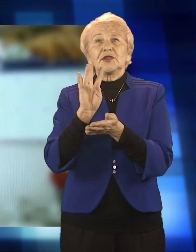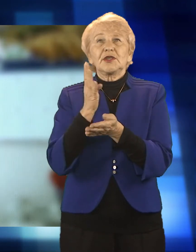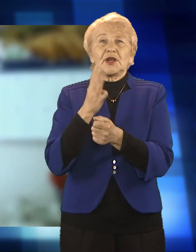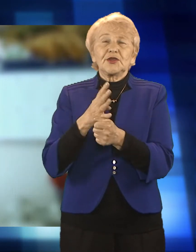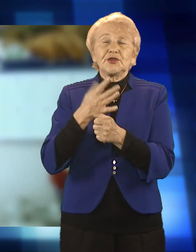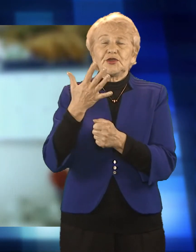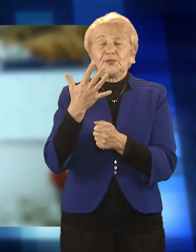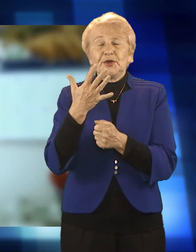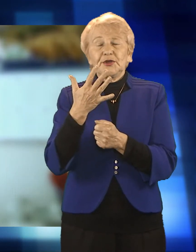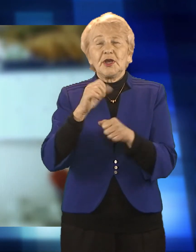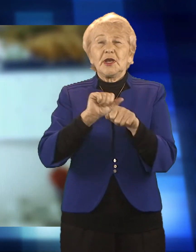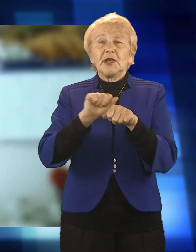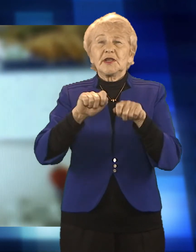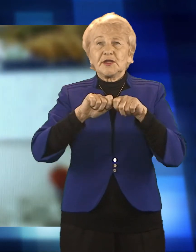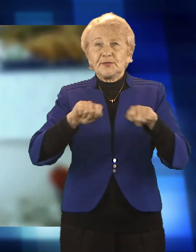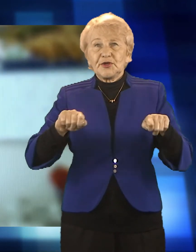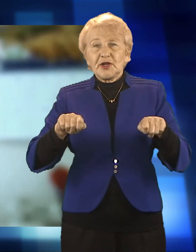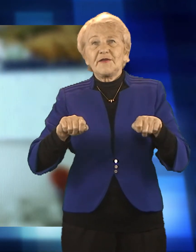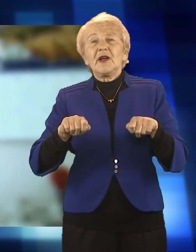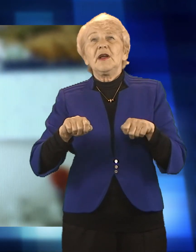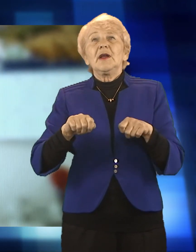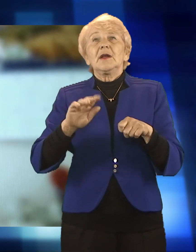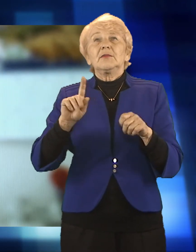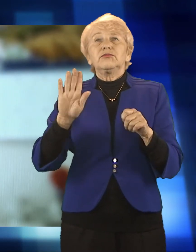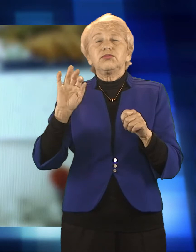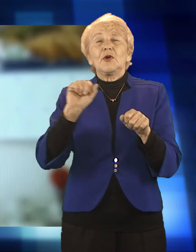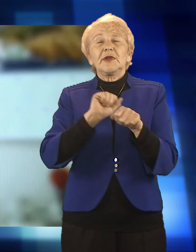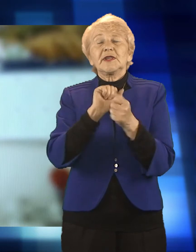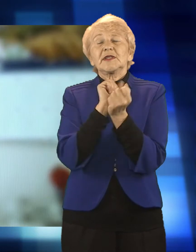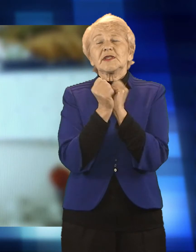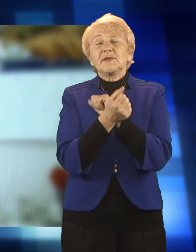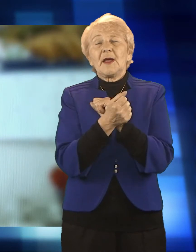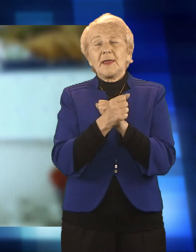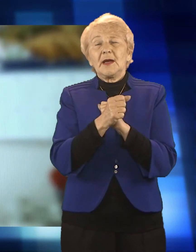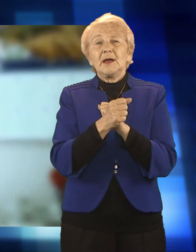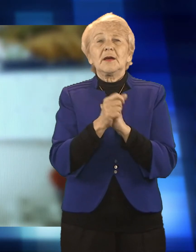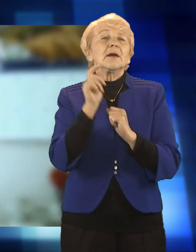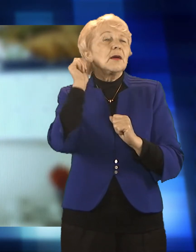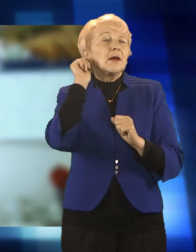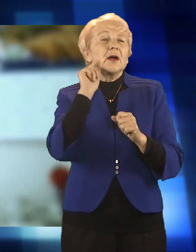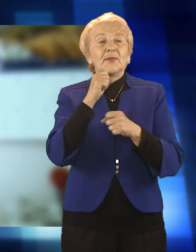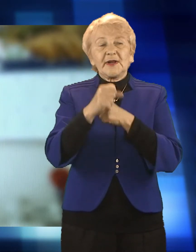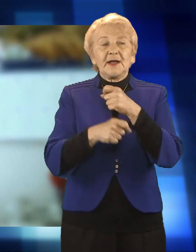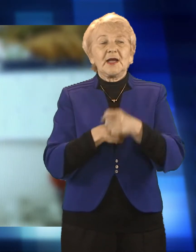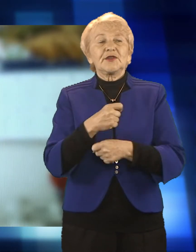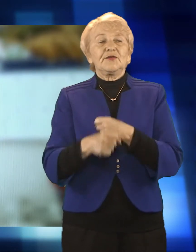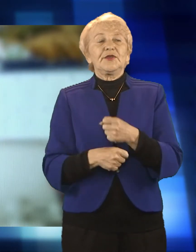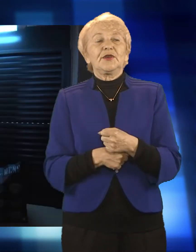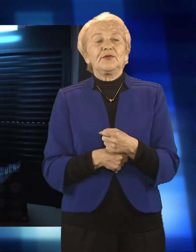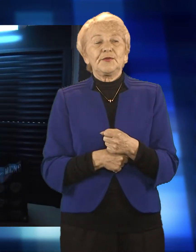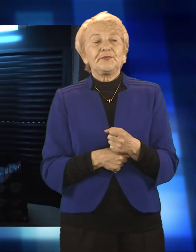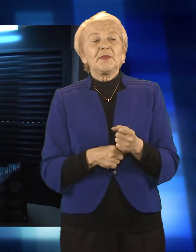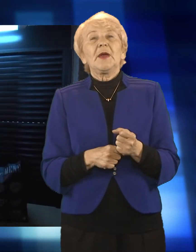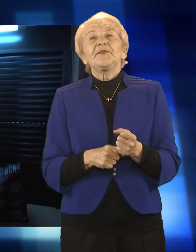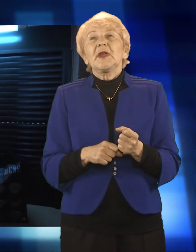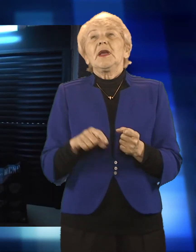.00 jest przerwa w związku z tym, że muszą się wymienić zmiany, a z uwagi na bezpieczeństwo nie chcemy, aby te osoby się ze sobą spotykały.